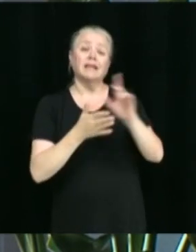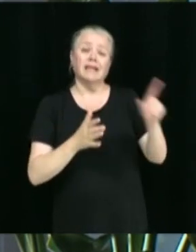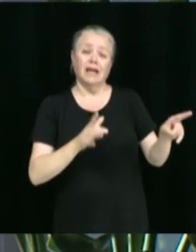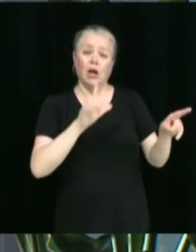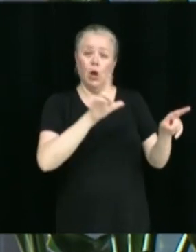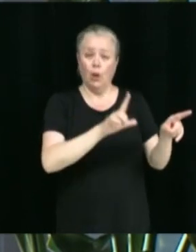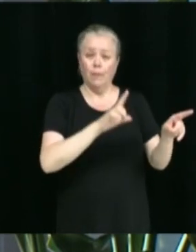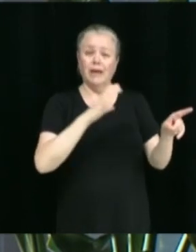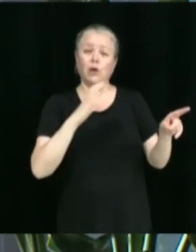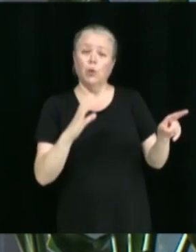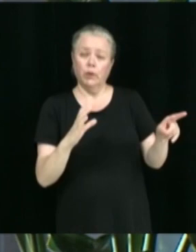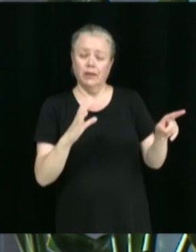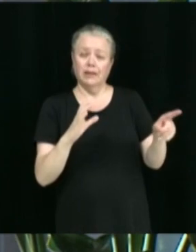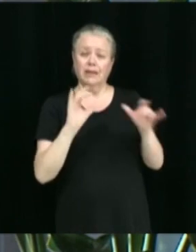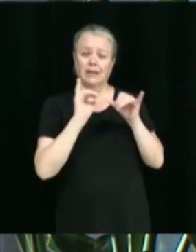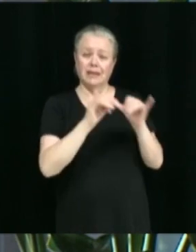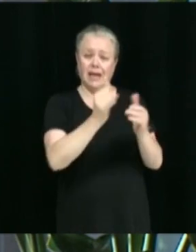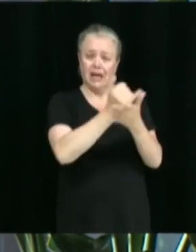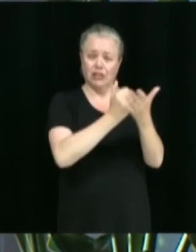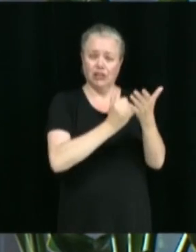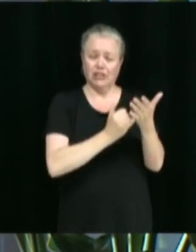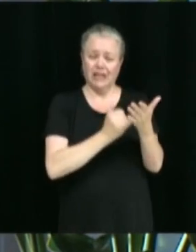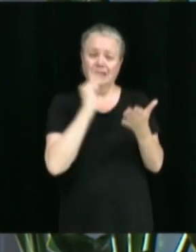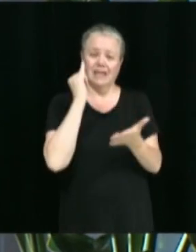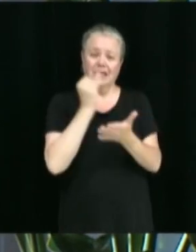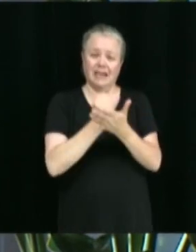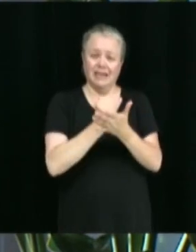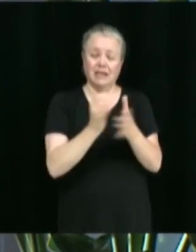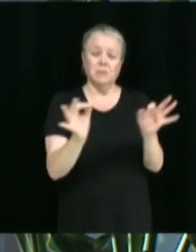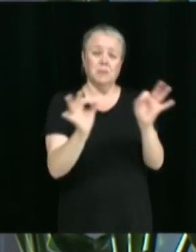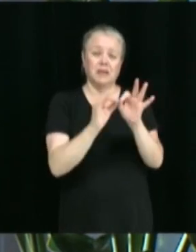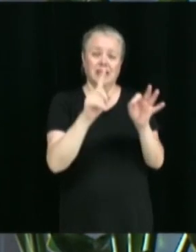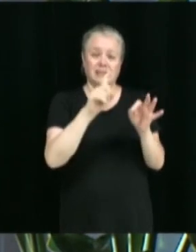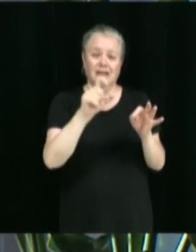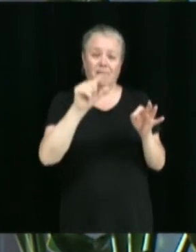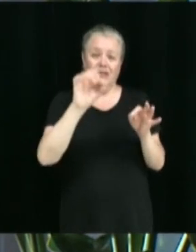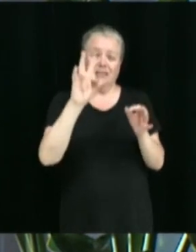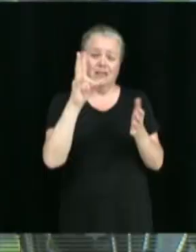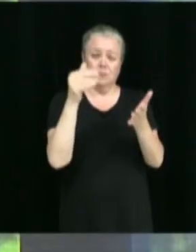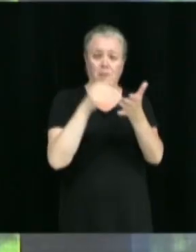Architect Inc. au montant de 127 300 $, taxes exclus.